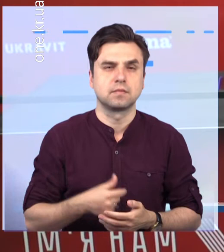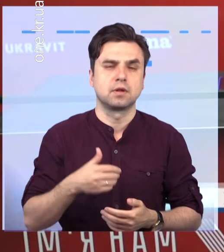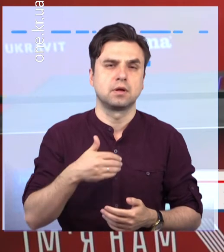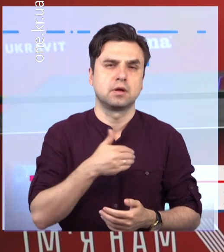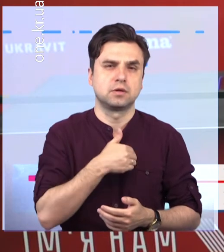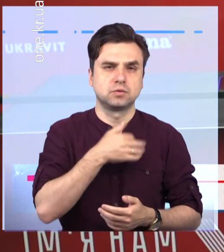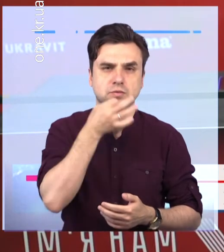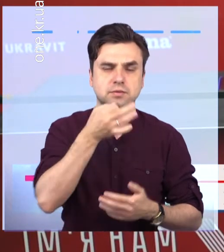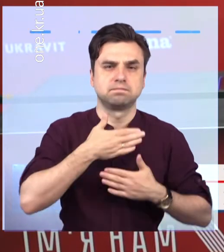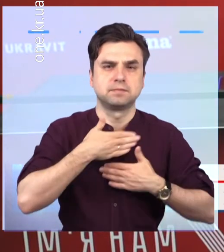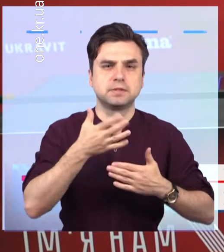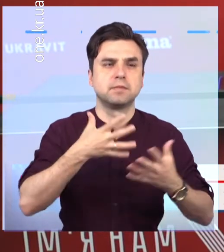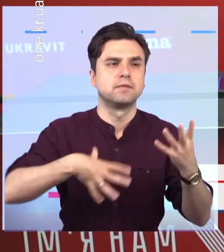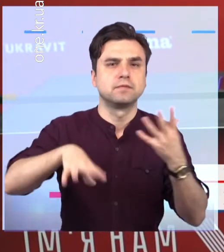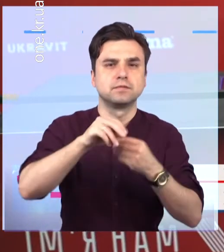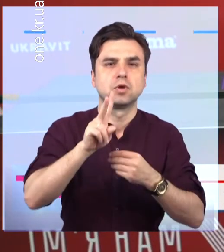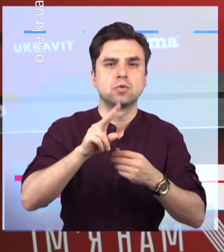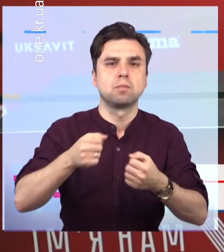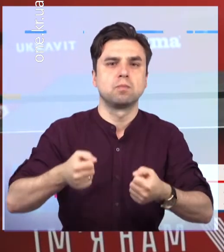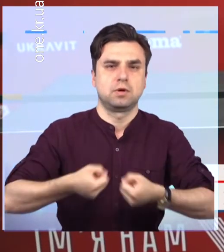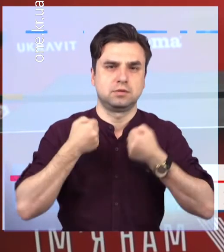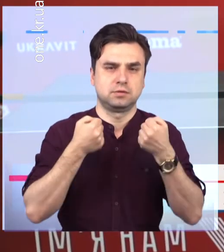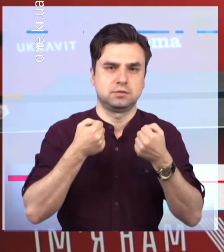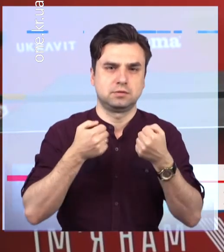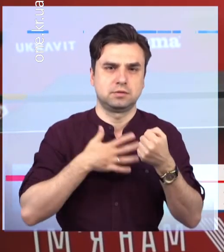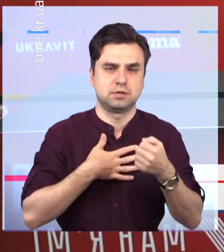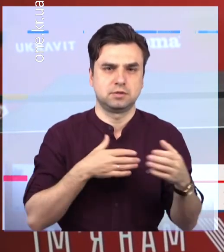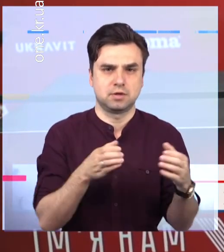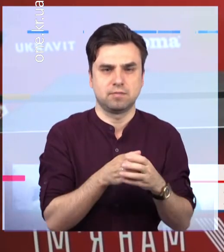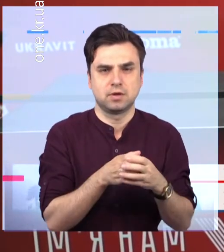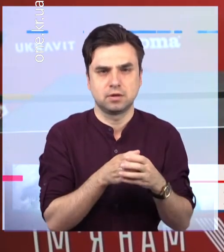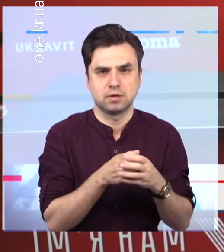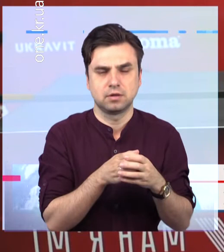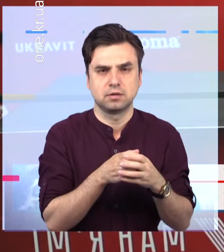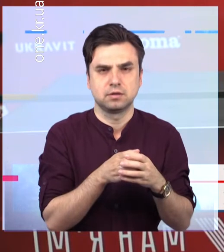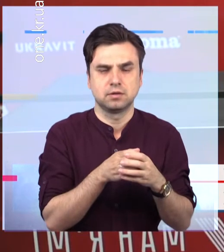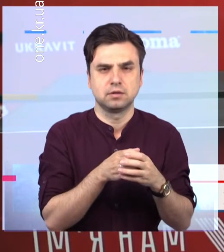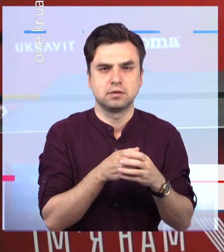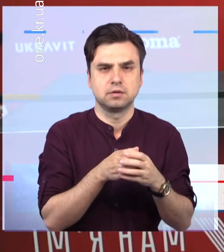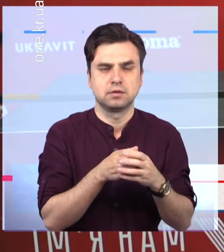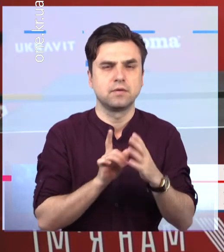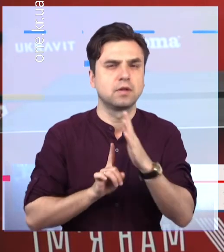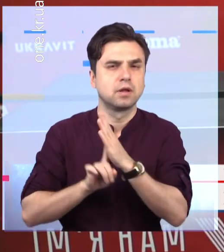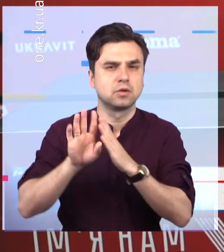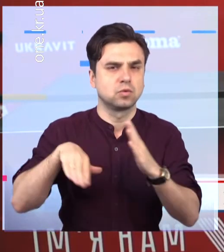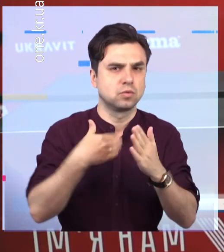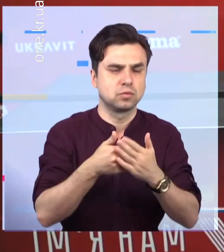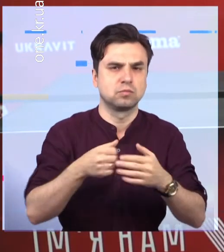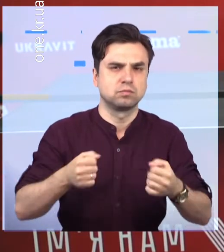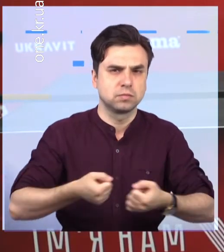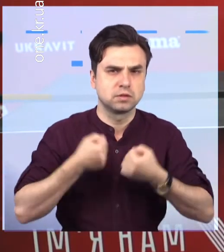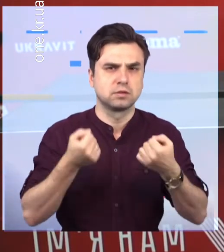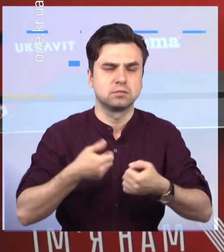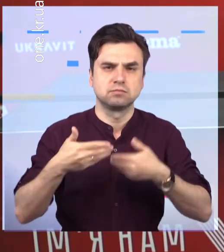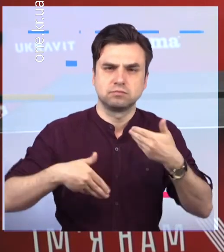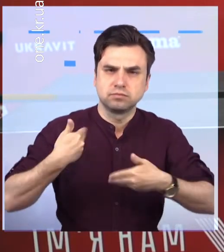Перше, я хочу поблагодарити білянців нашої команди за підтримку на протягом всього сезону. Вони нас